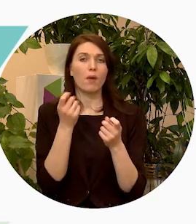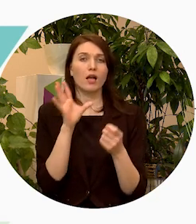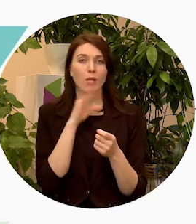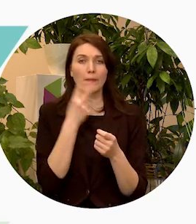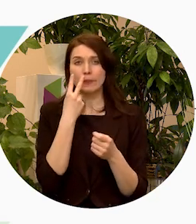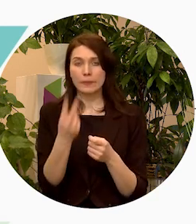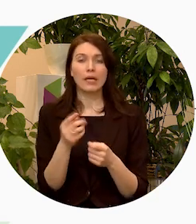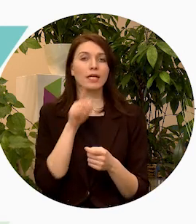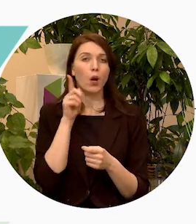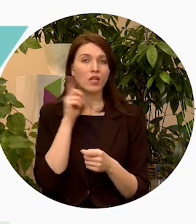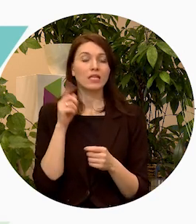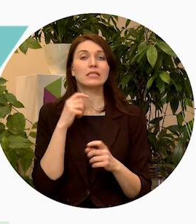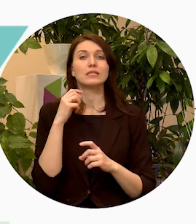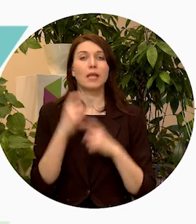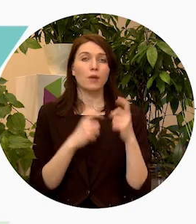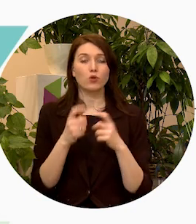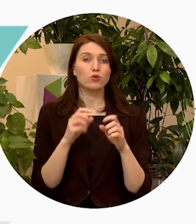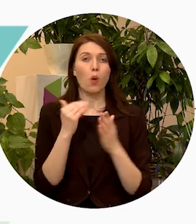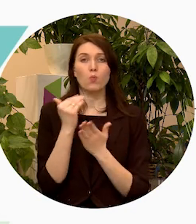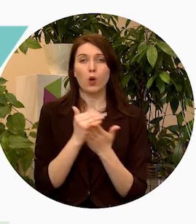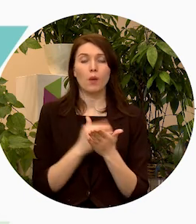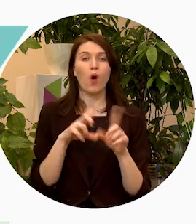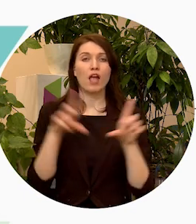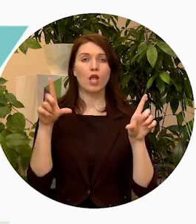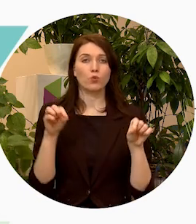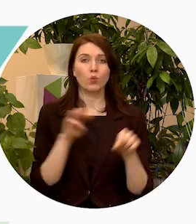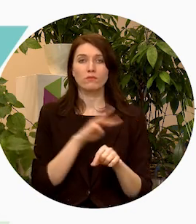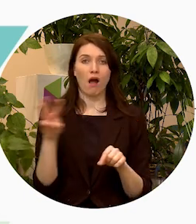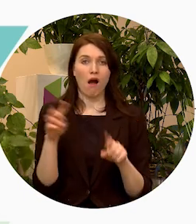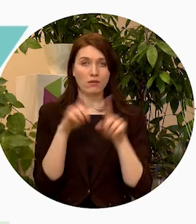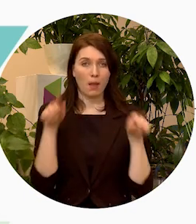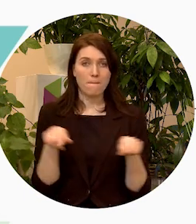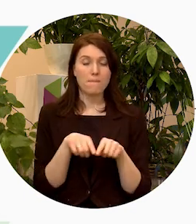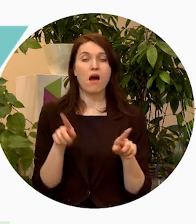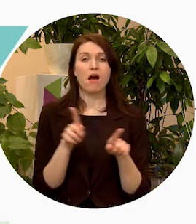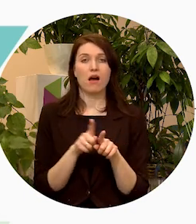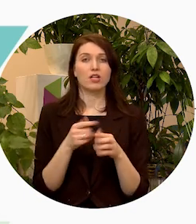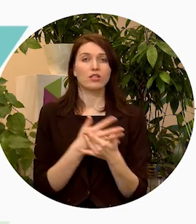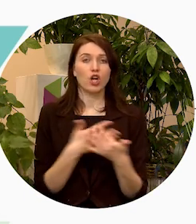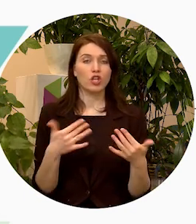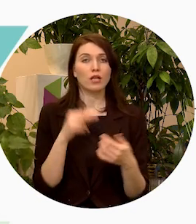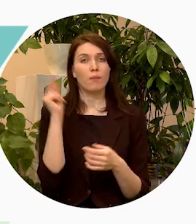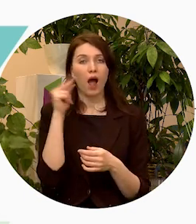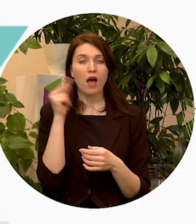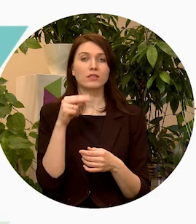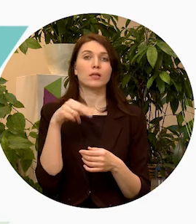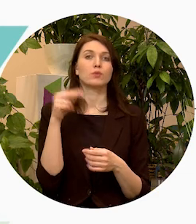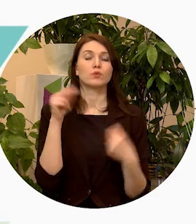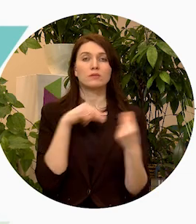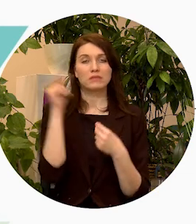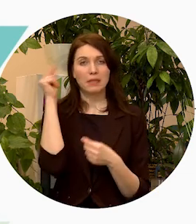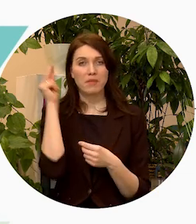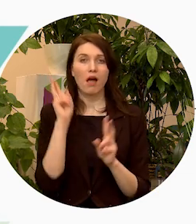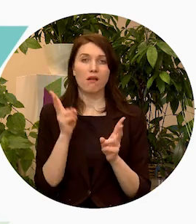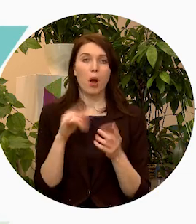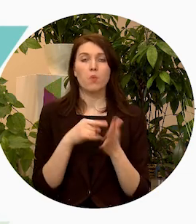iegūt jaunatnes startautisko programma aģentūras mājas lapā, arī dažādi mācību semināri par to, kā